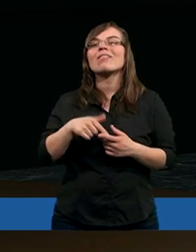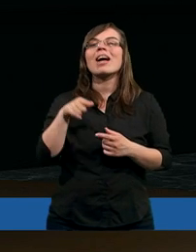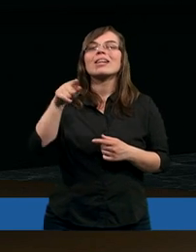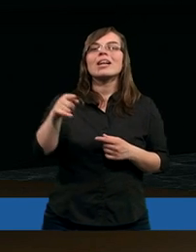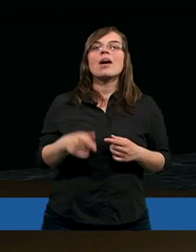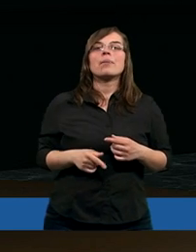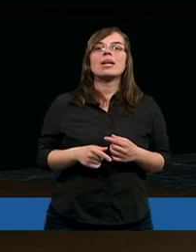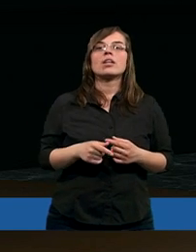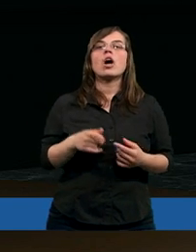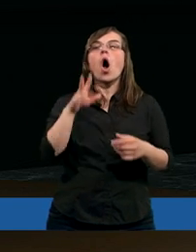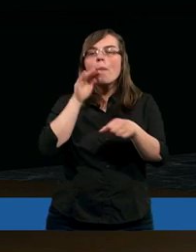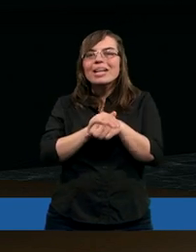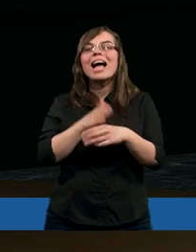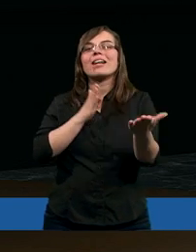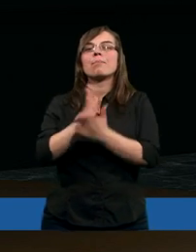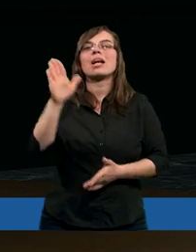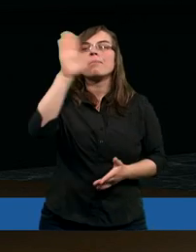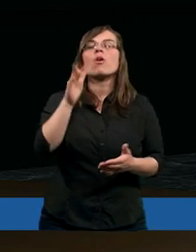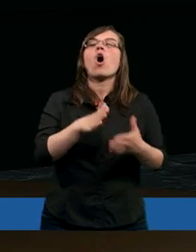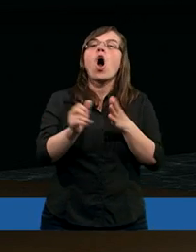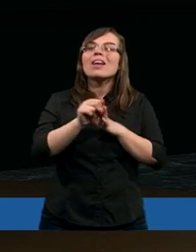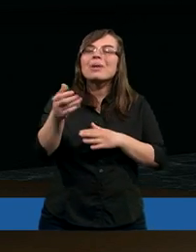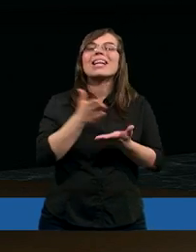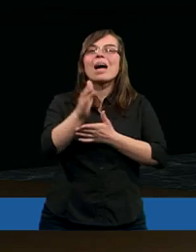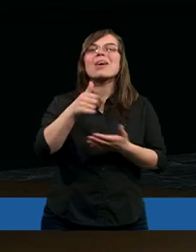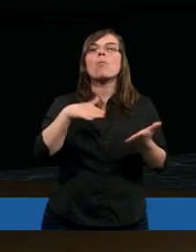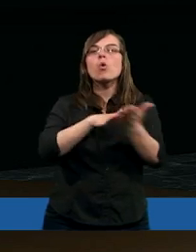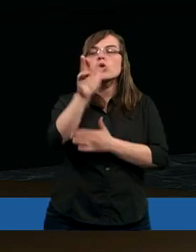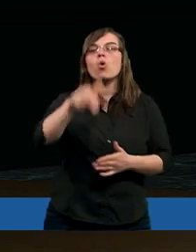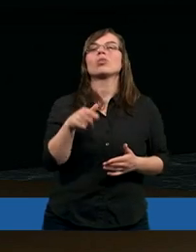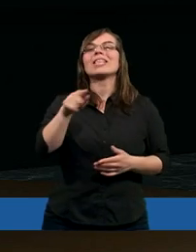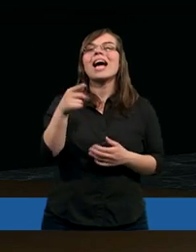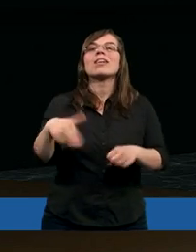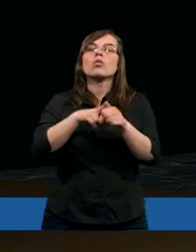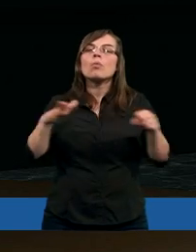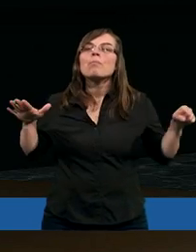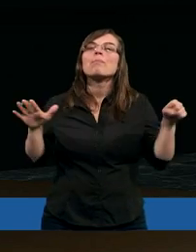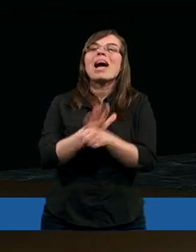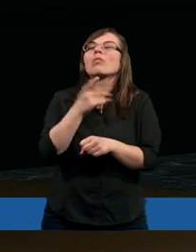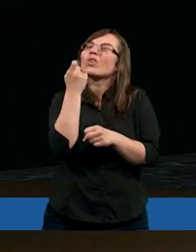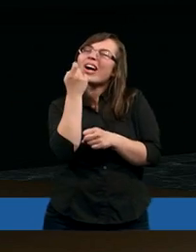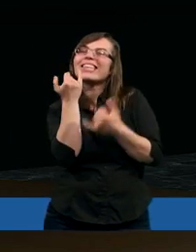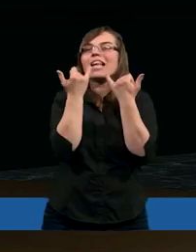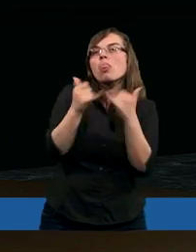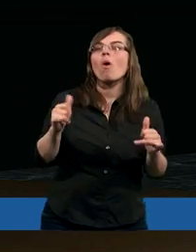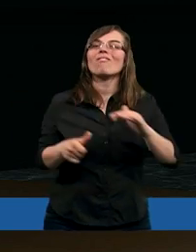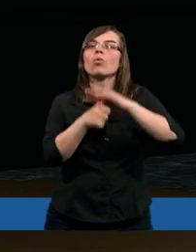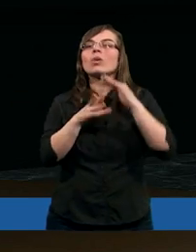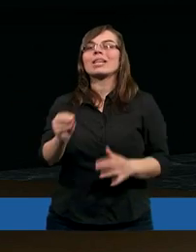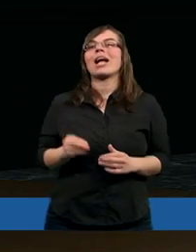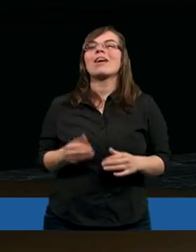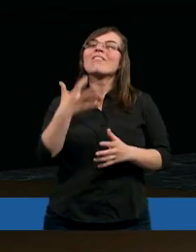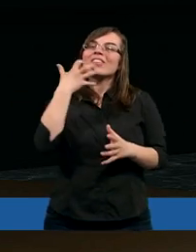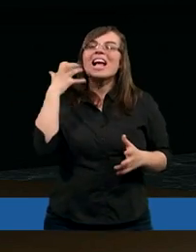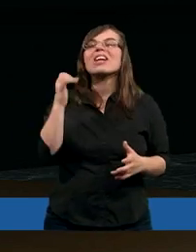jest tym właśnie obiecanym przez Boga od samego początku. Tym, który pełni troszkę inną funkcję niż ci